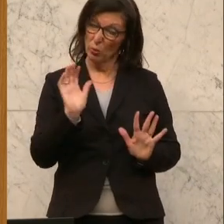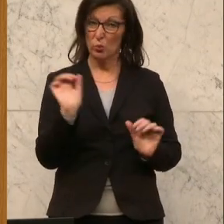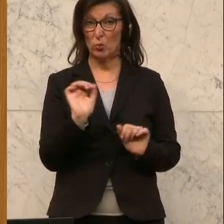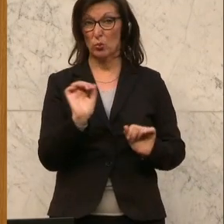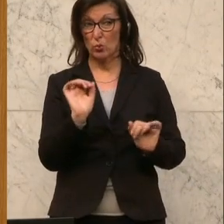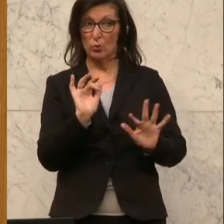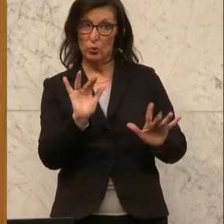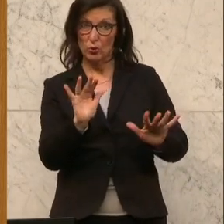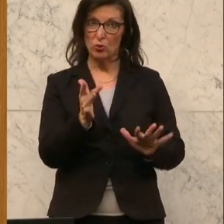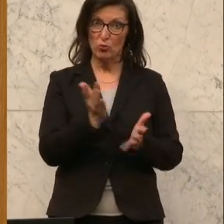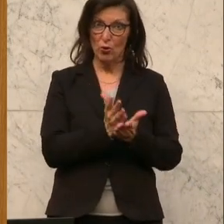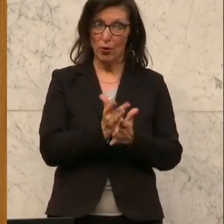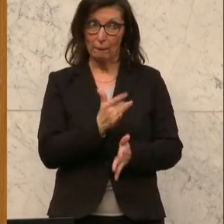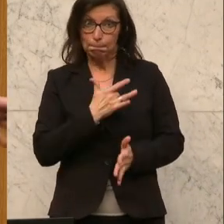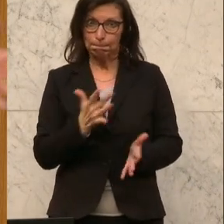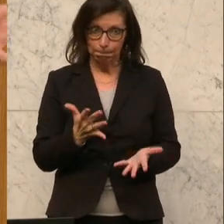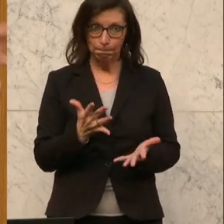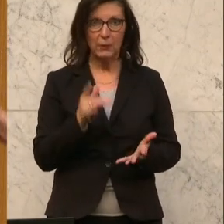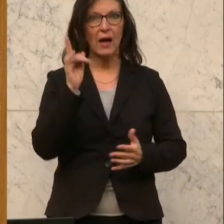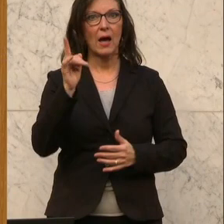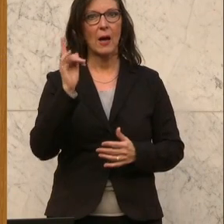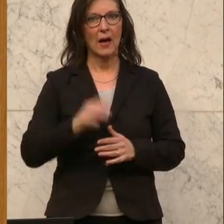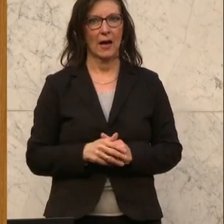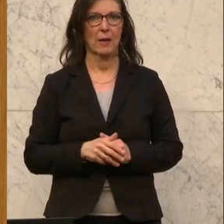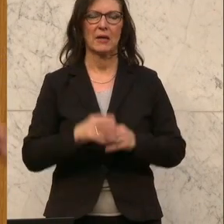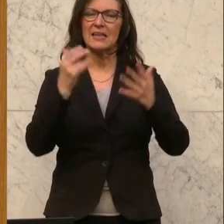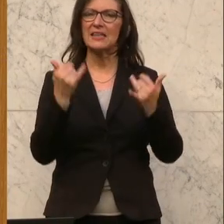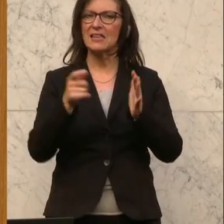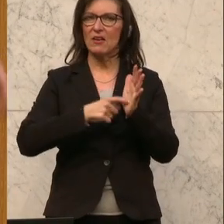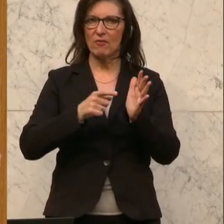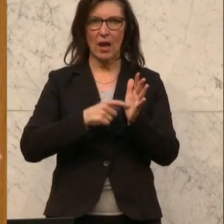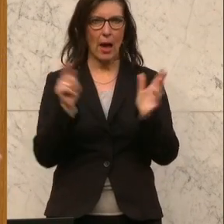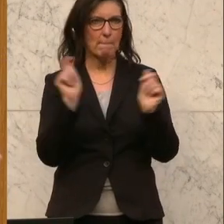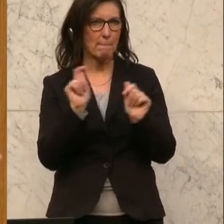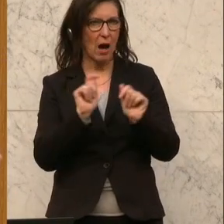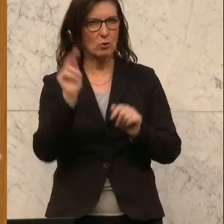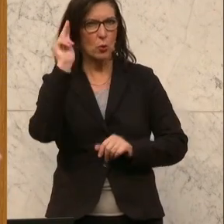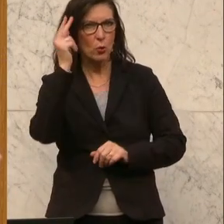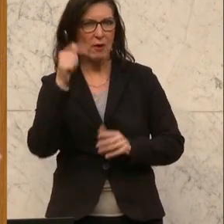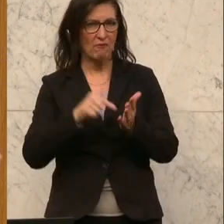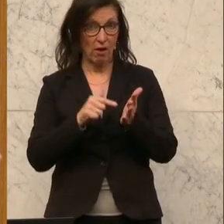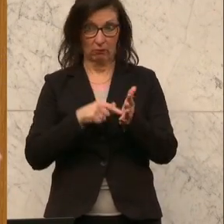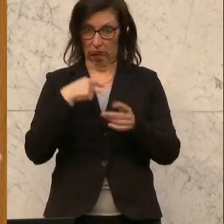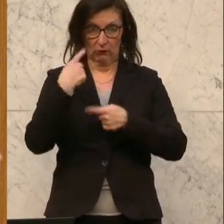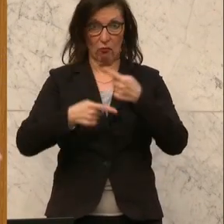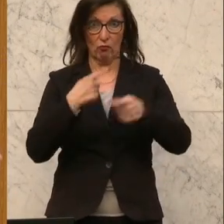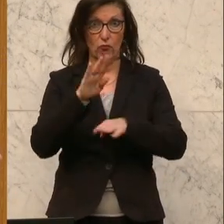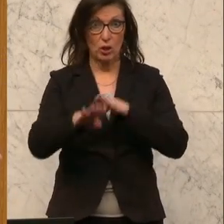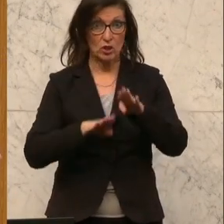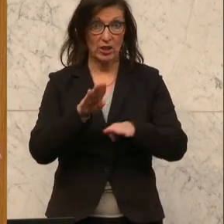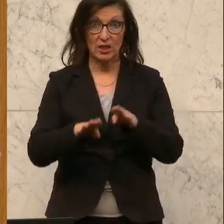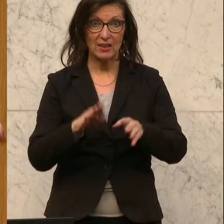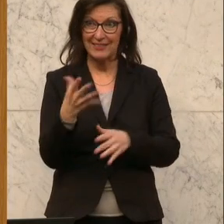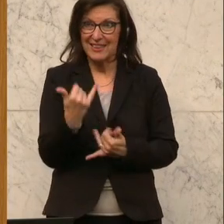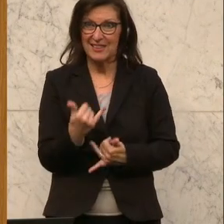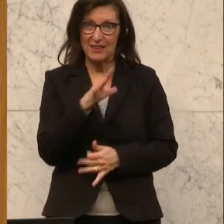das. Elon Musk hat ja gefordert eine sogenannte Nachdenkpause, weil eben dieser Fortschritt so schnell geht. Es besteht die Gefahr, dass wir